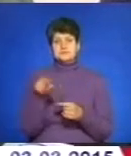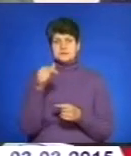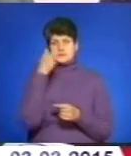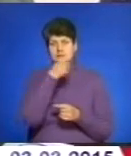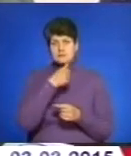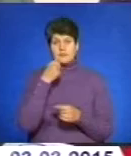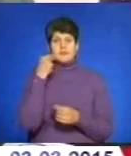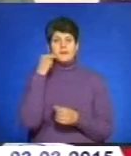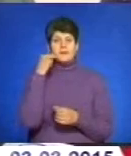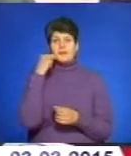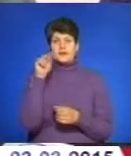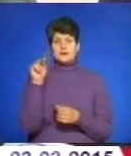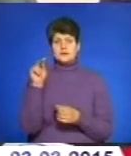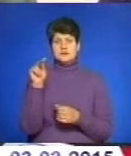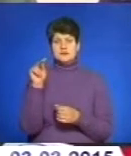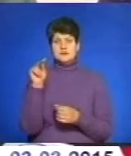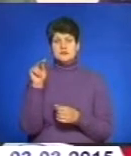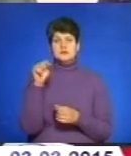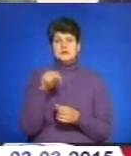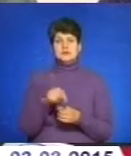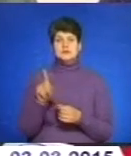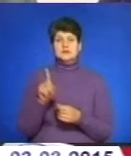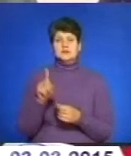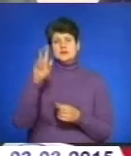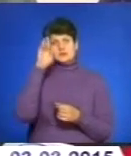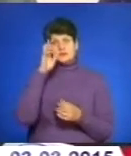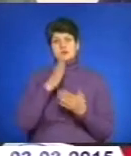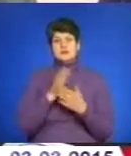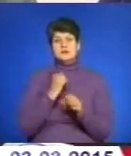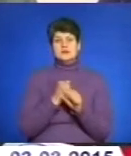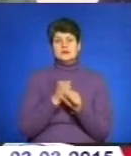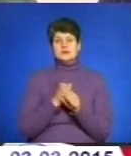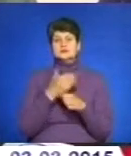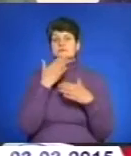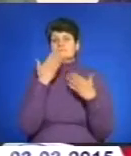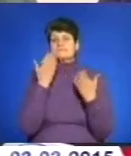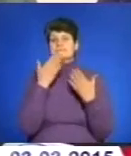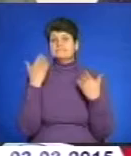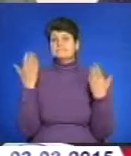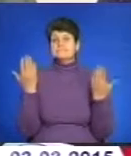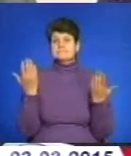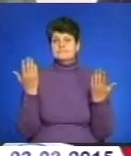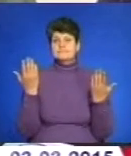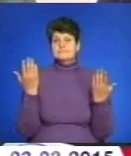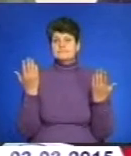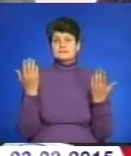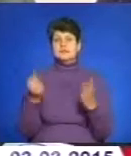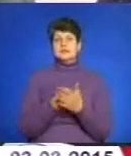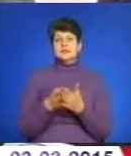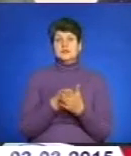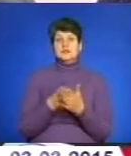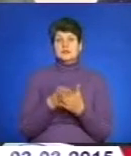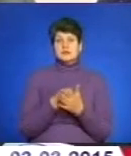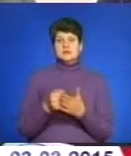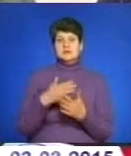тому, що держава мала робити, багато немає. Нарешті добилися, дякуючи